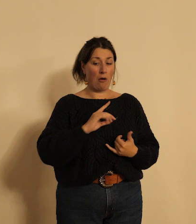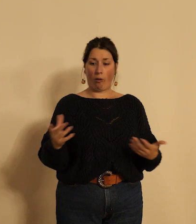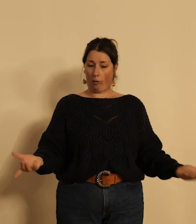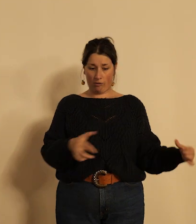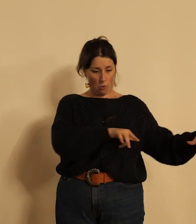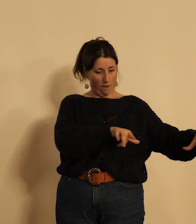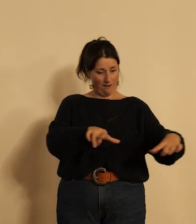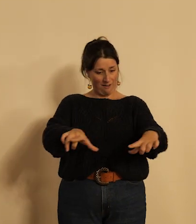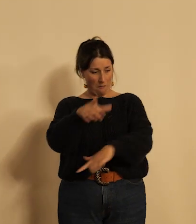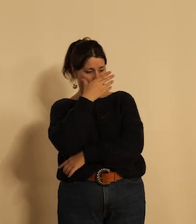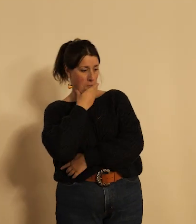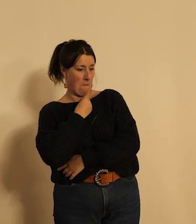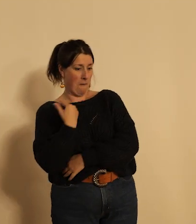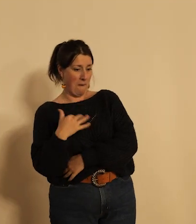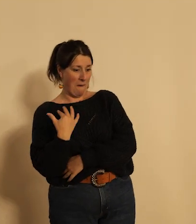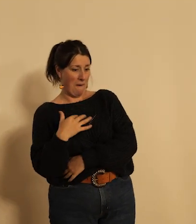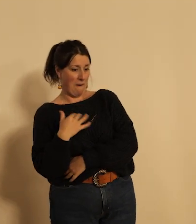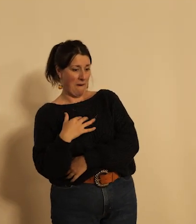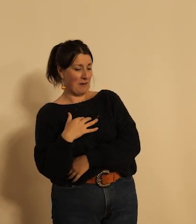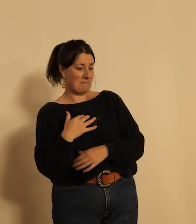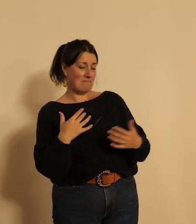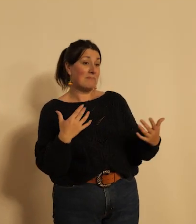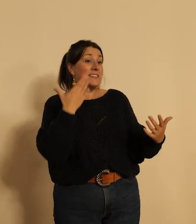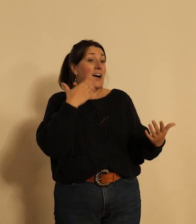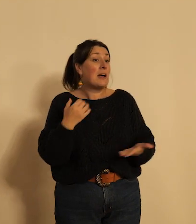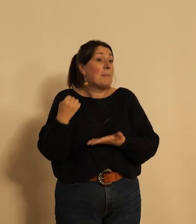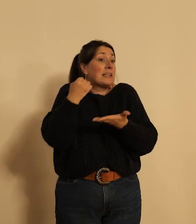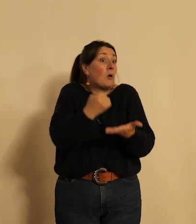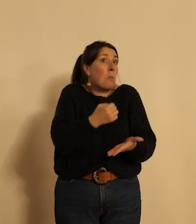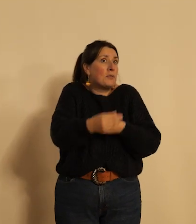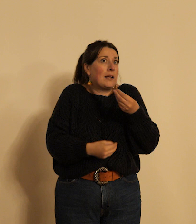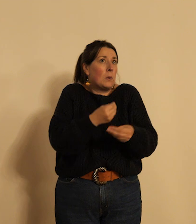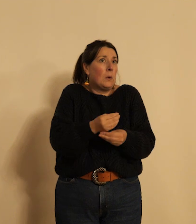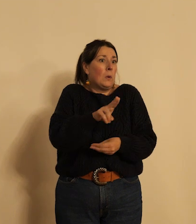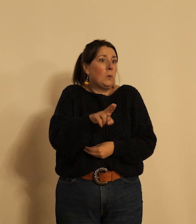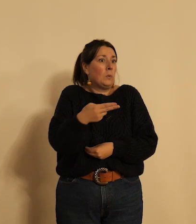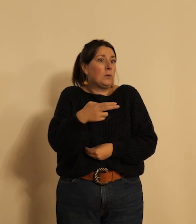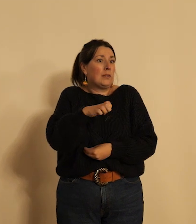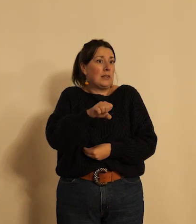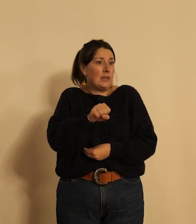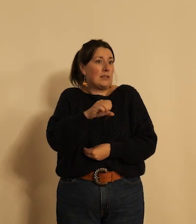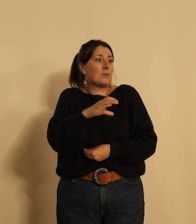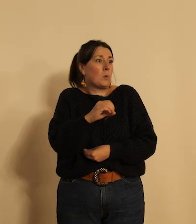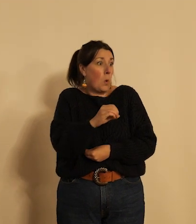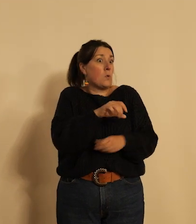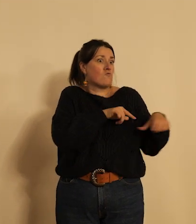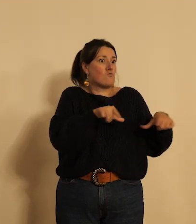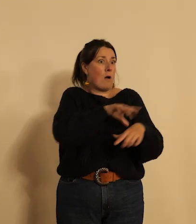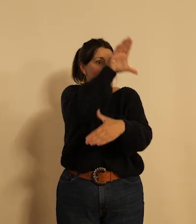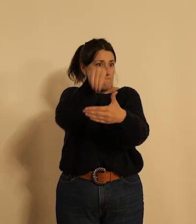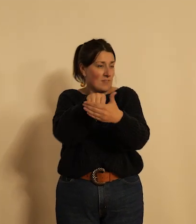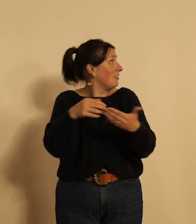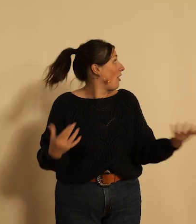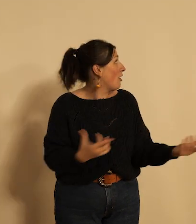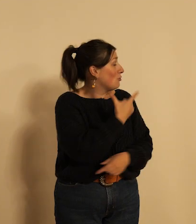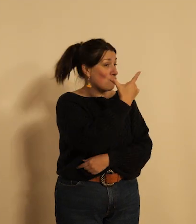de la Loire patrimoine mondiale de l'UNESCO et là ce sont deux jeunes hommes qui profitent du même